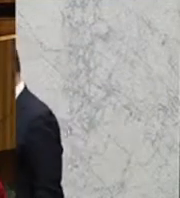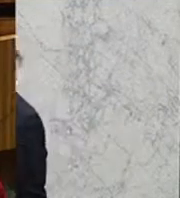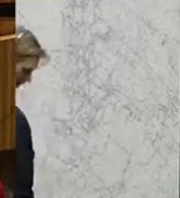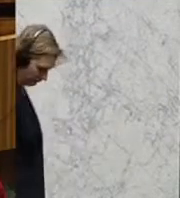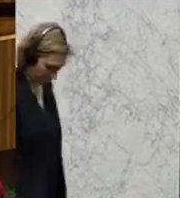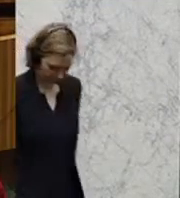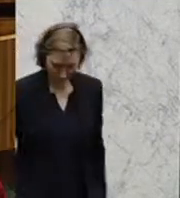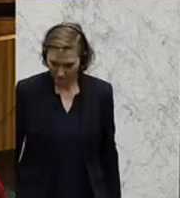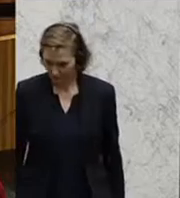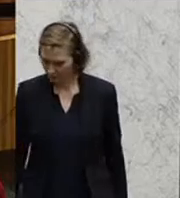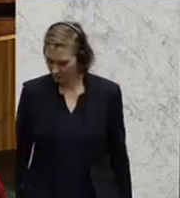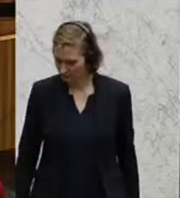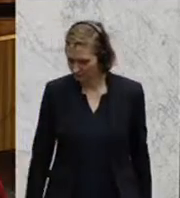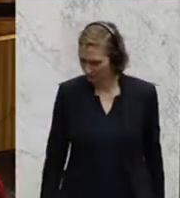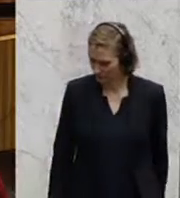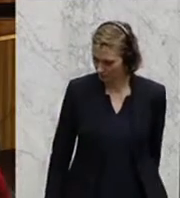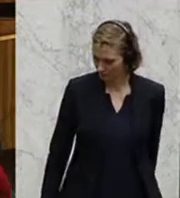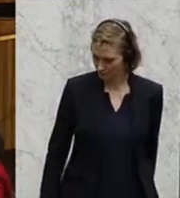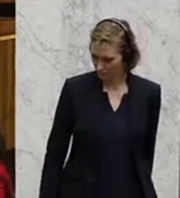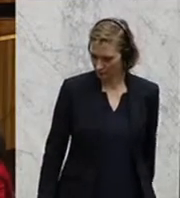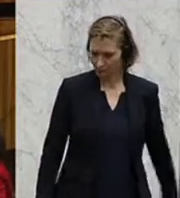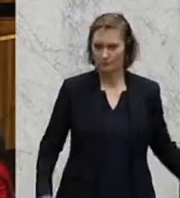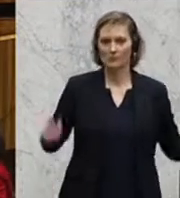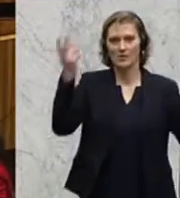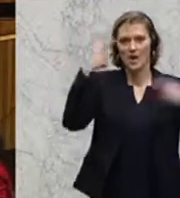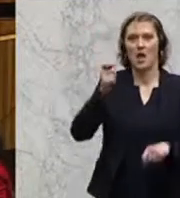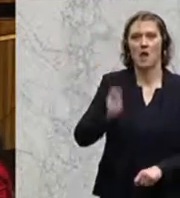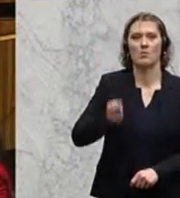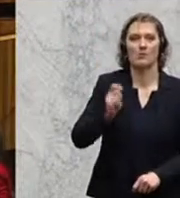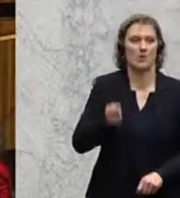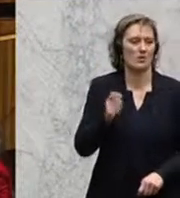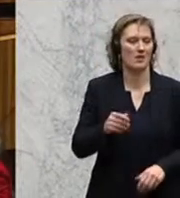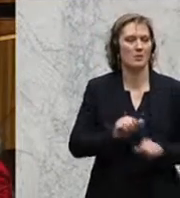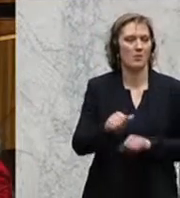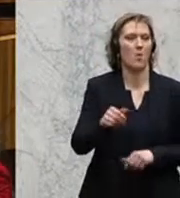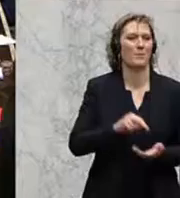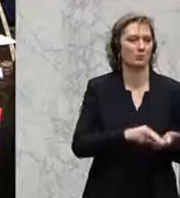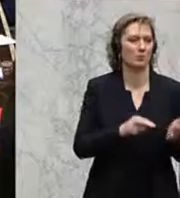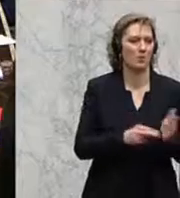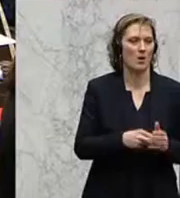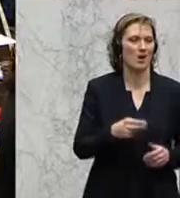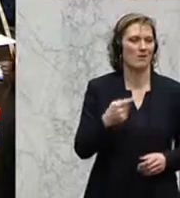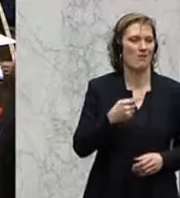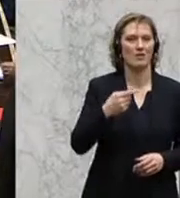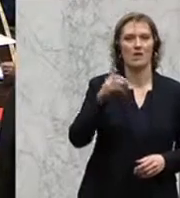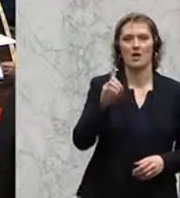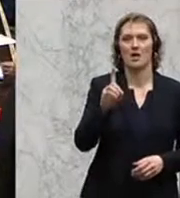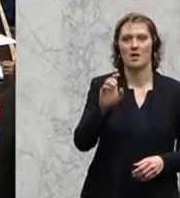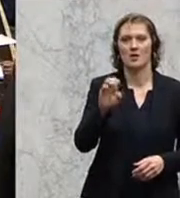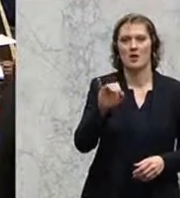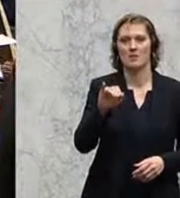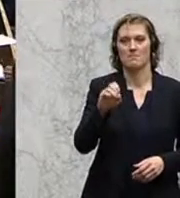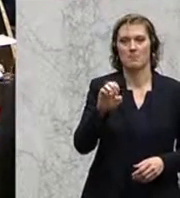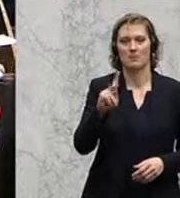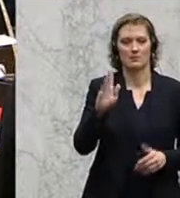Um die Digitalisierung in Privathaushalten wie in der Industrie, Stichwort Industrie 4.0, voranzutreiben, sei der